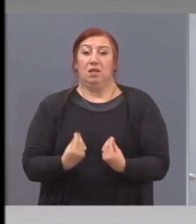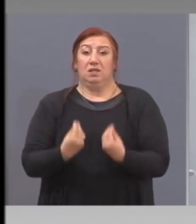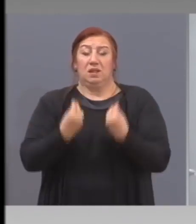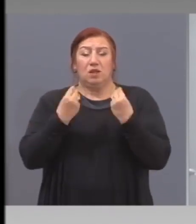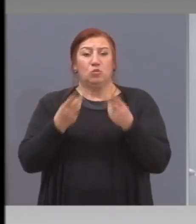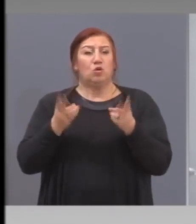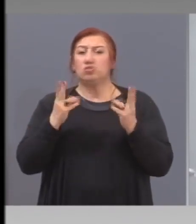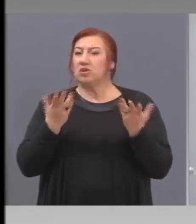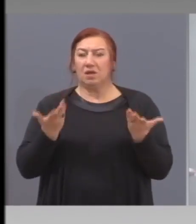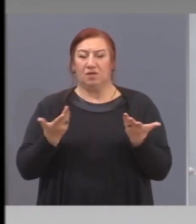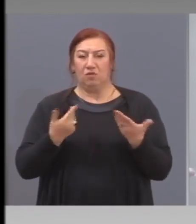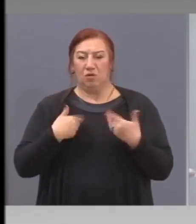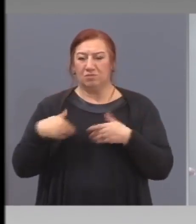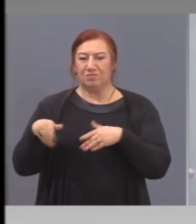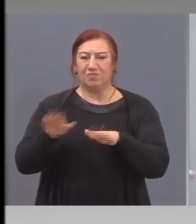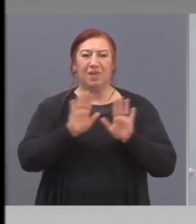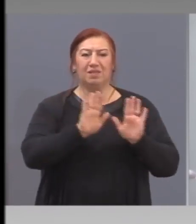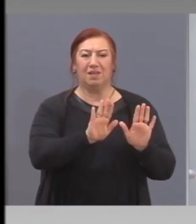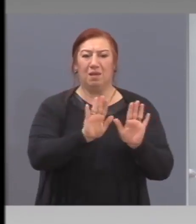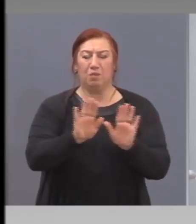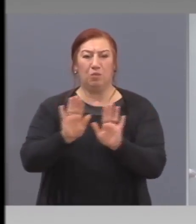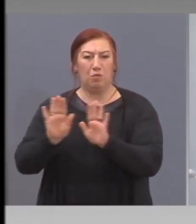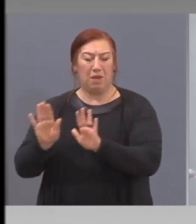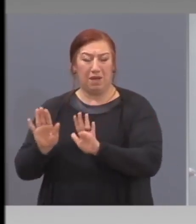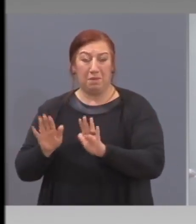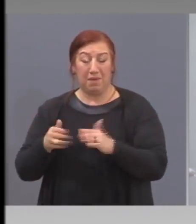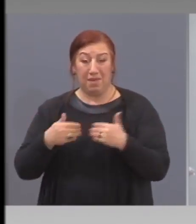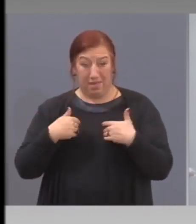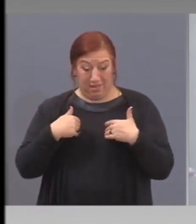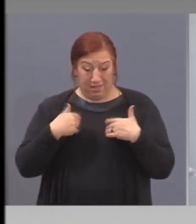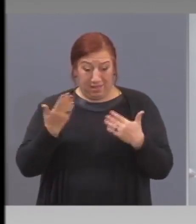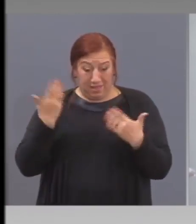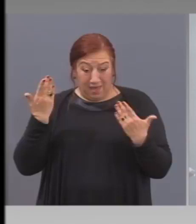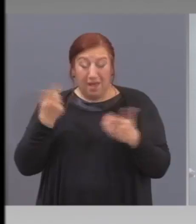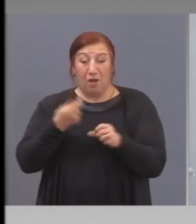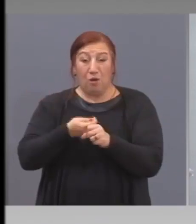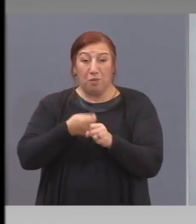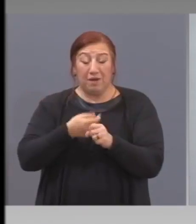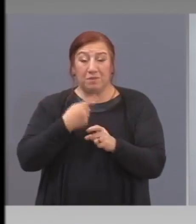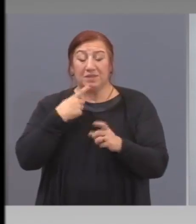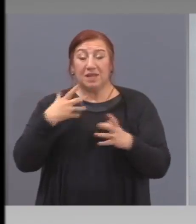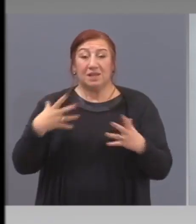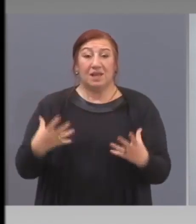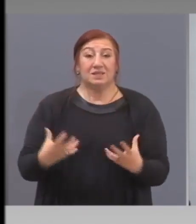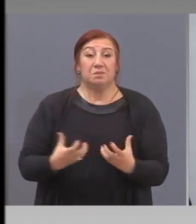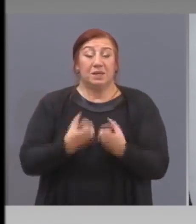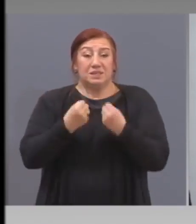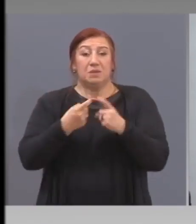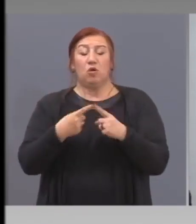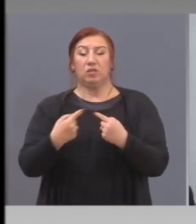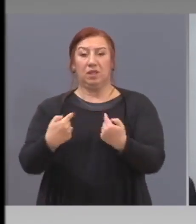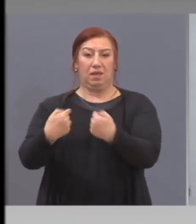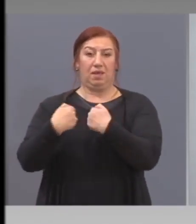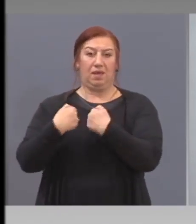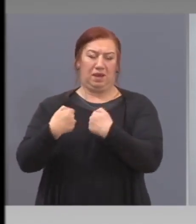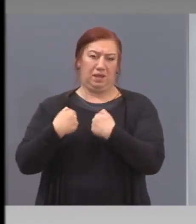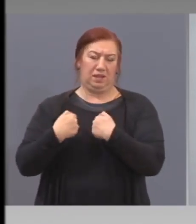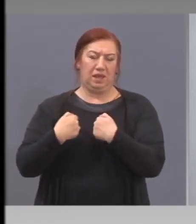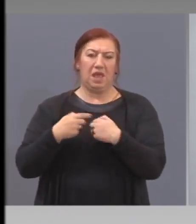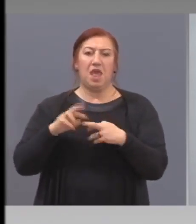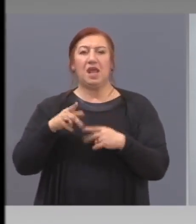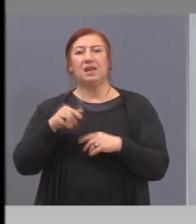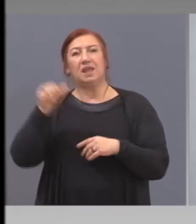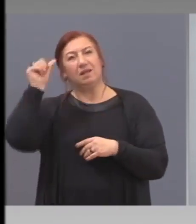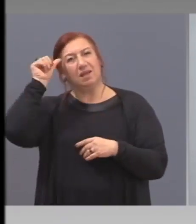се помага. Ние още не го правиме. Именно за да се спасим от критики или внушения